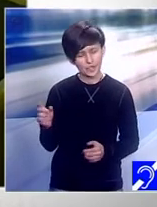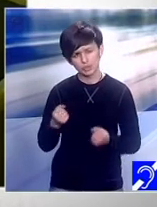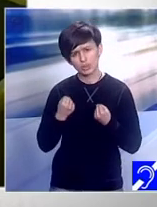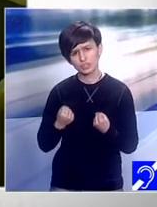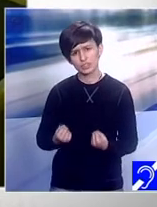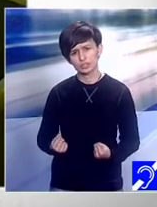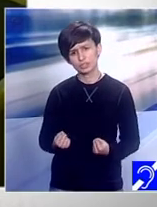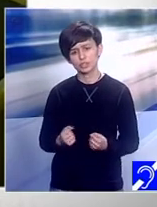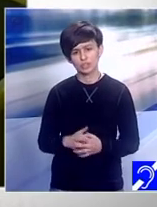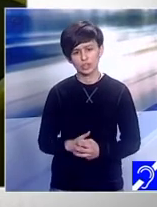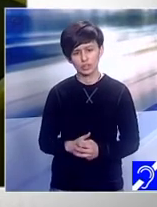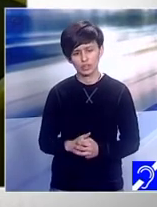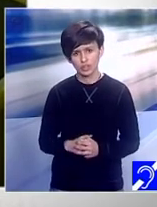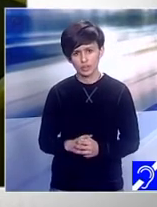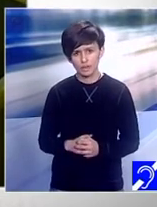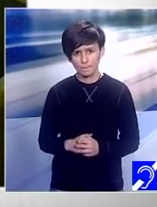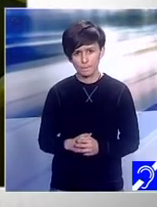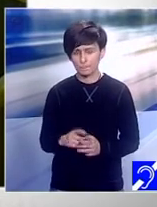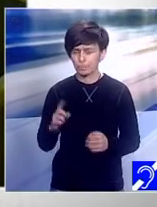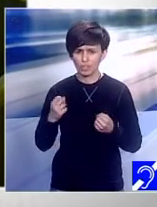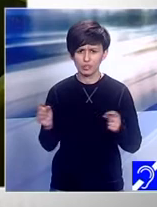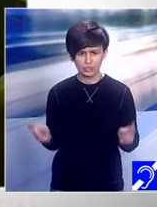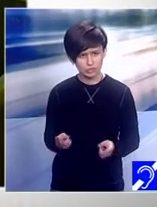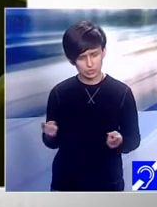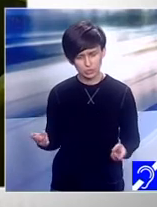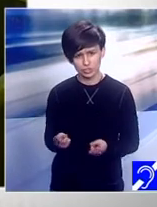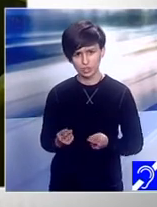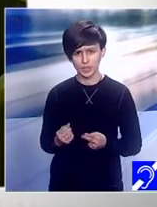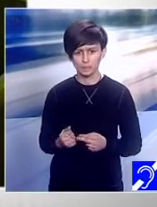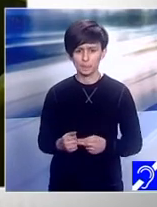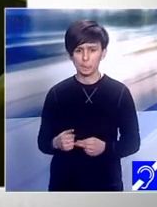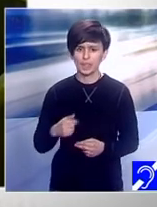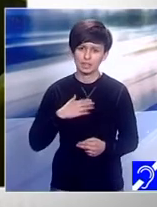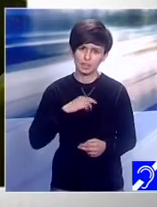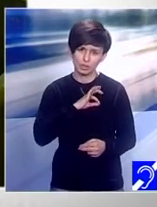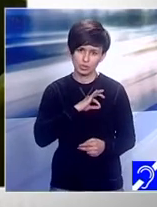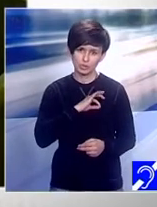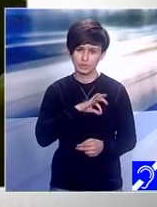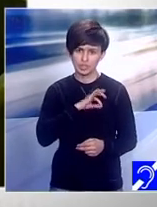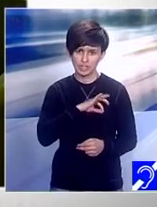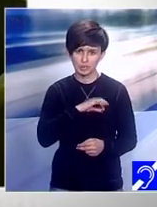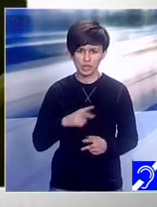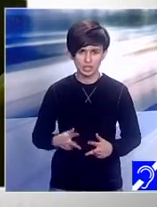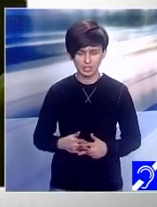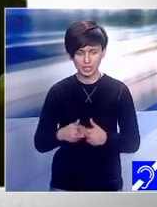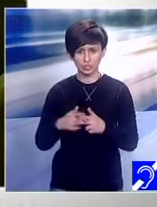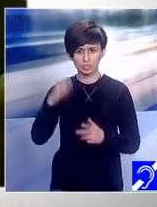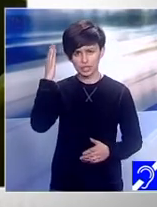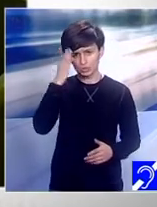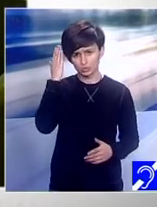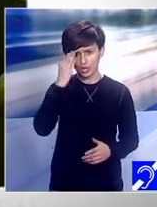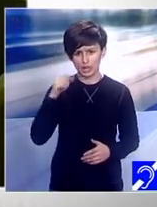Amândoi, am mai avut o nepotă care ne-a ajutat cu școala. făcut 8 clase la școală ajutătare.